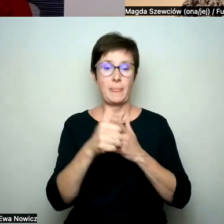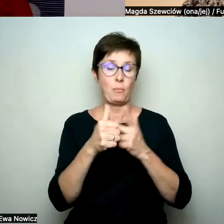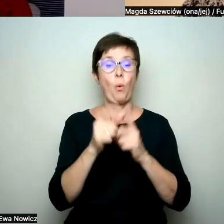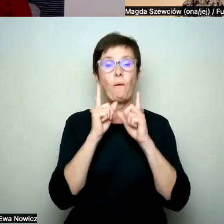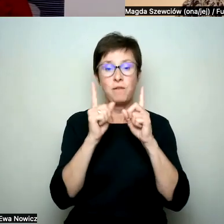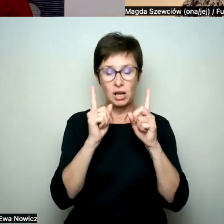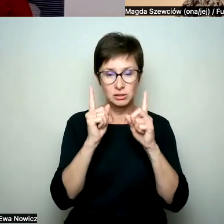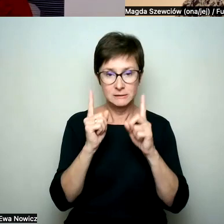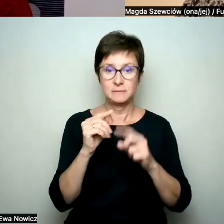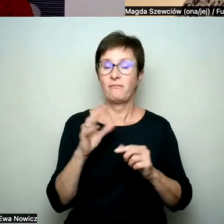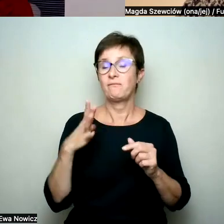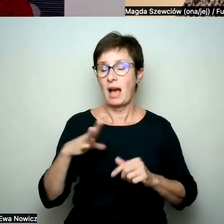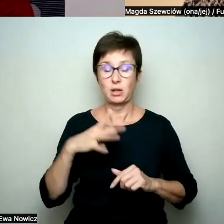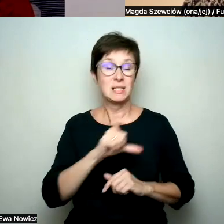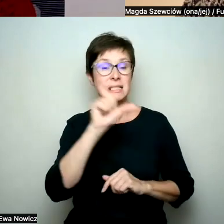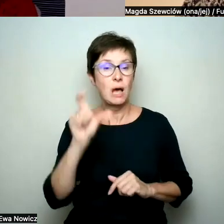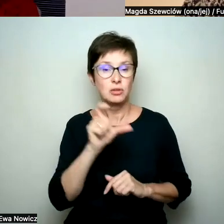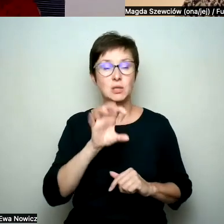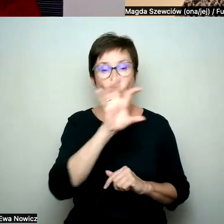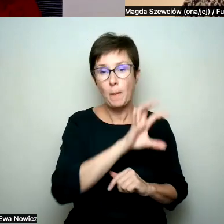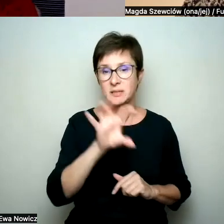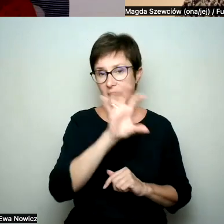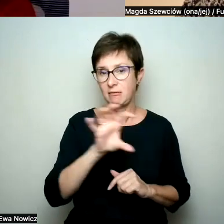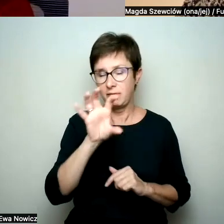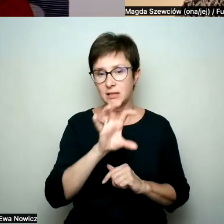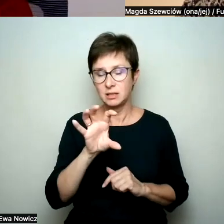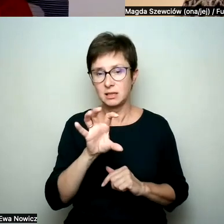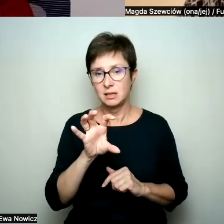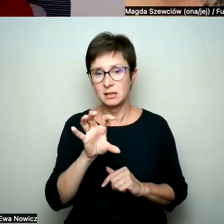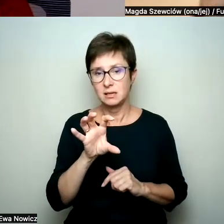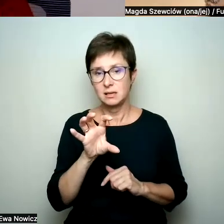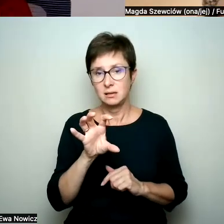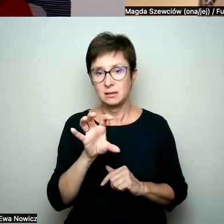Warto właśnie cały czas obserwować te różne kąta